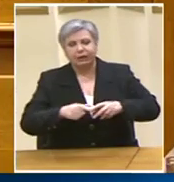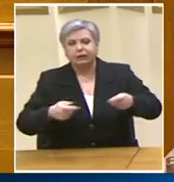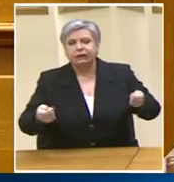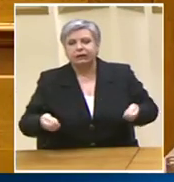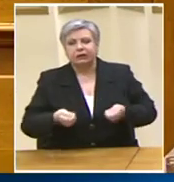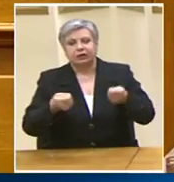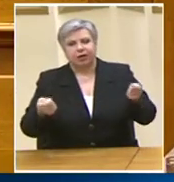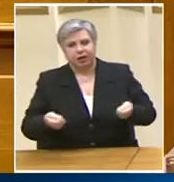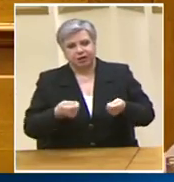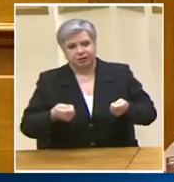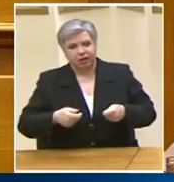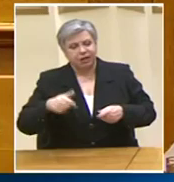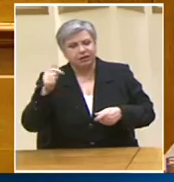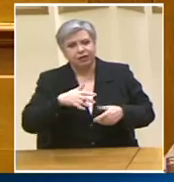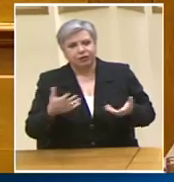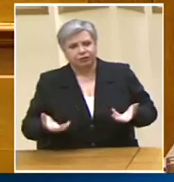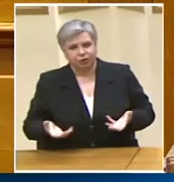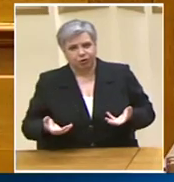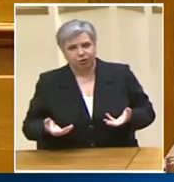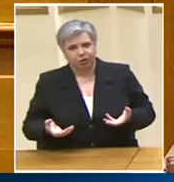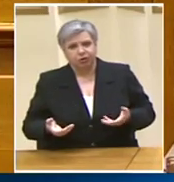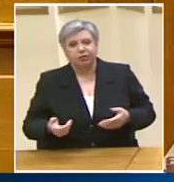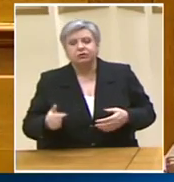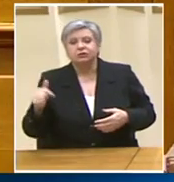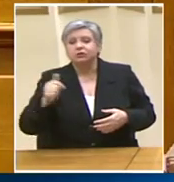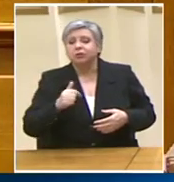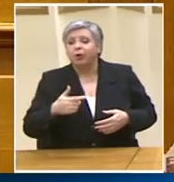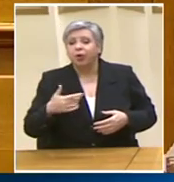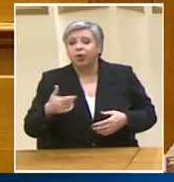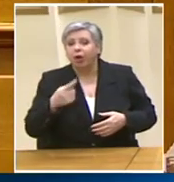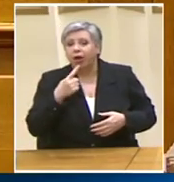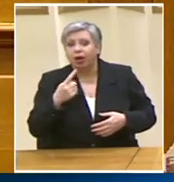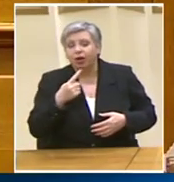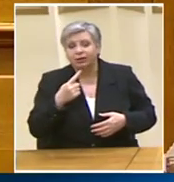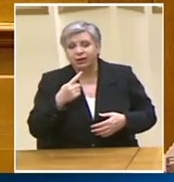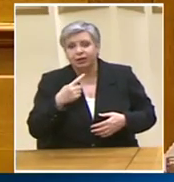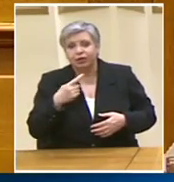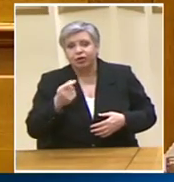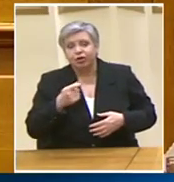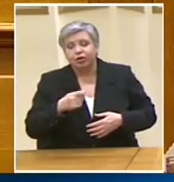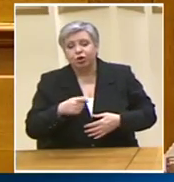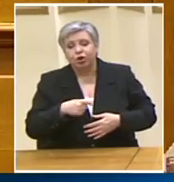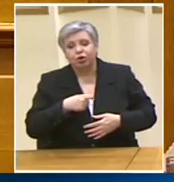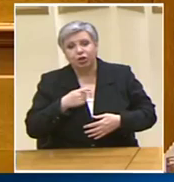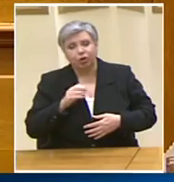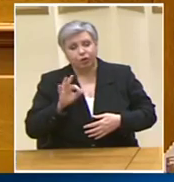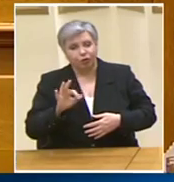στηρίζουν ότι ο κύριος Φλώρος το κύριος ίσως να είναι υπερβολή στην